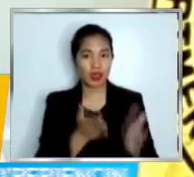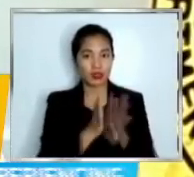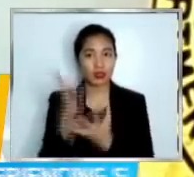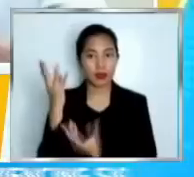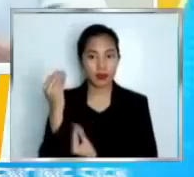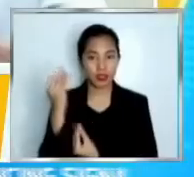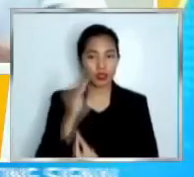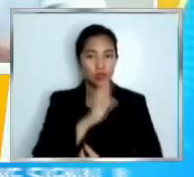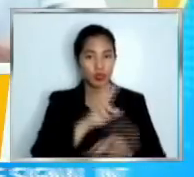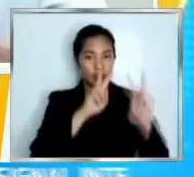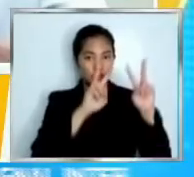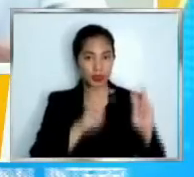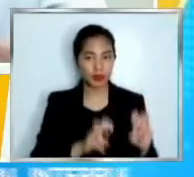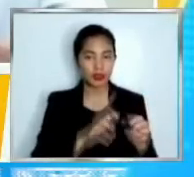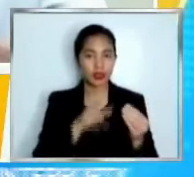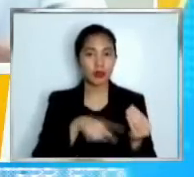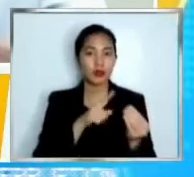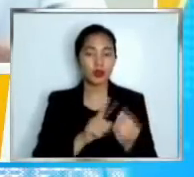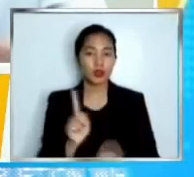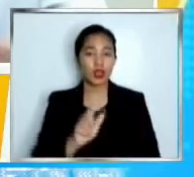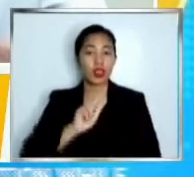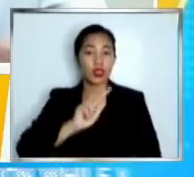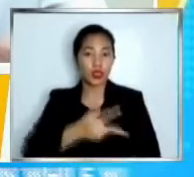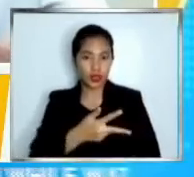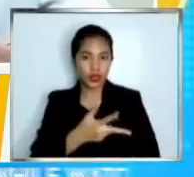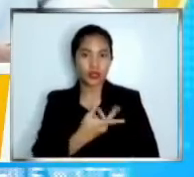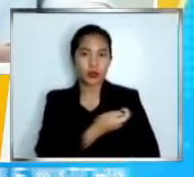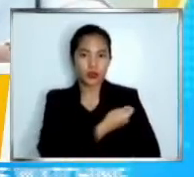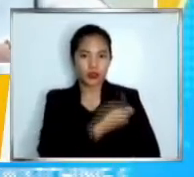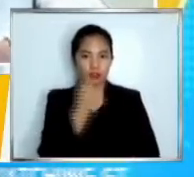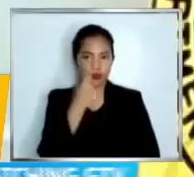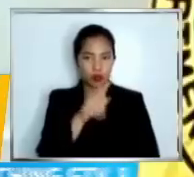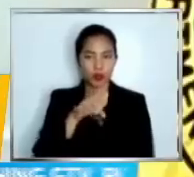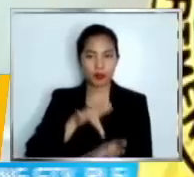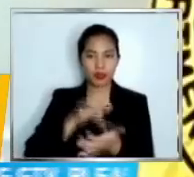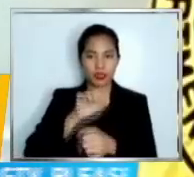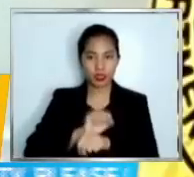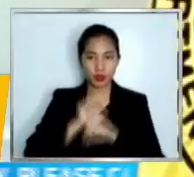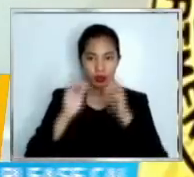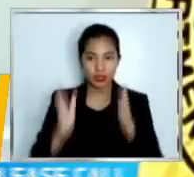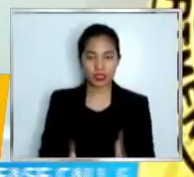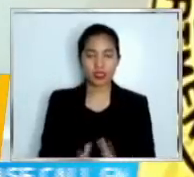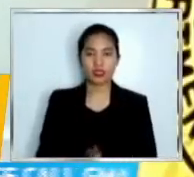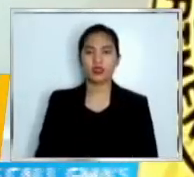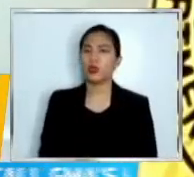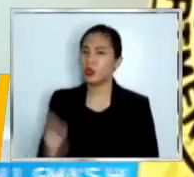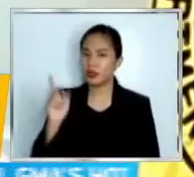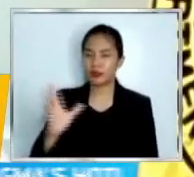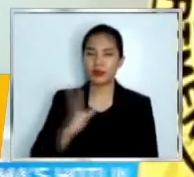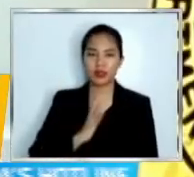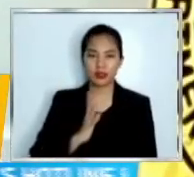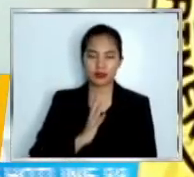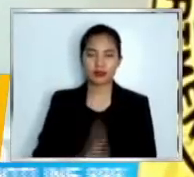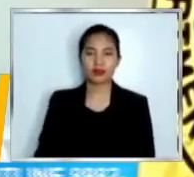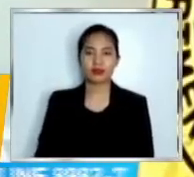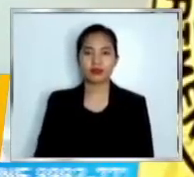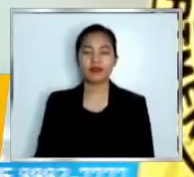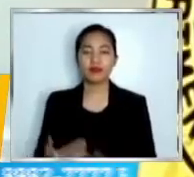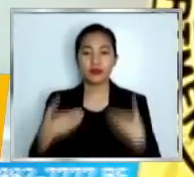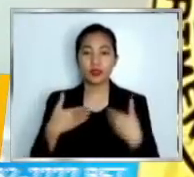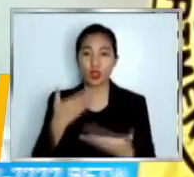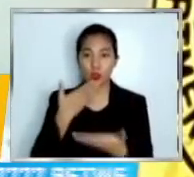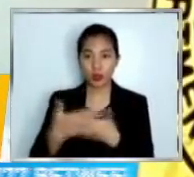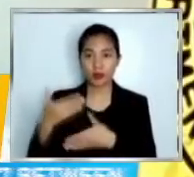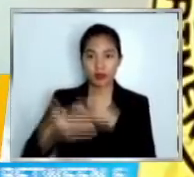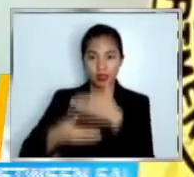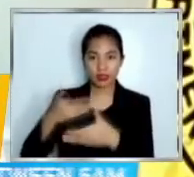sa pagbibigay po ng booster shots ating mga healthcare workers. Okay naman Connie Rafi naging maayos sa mga kahapon ako